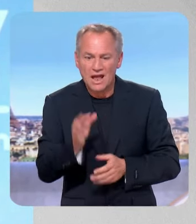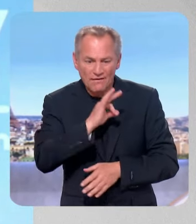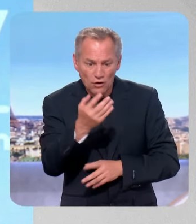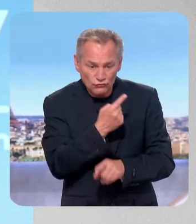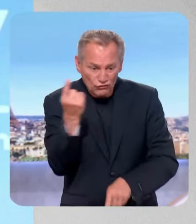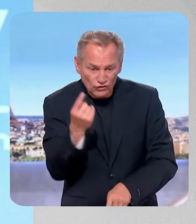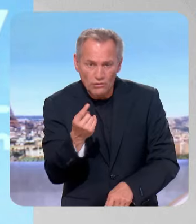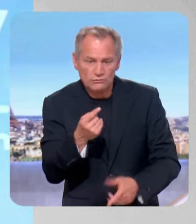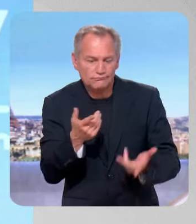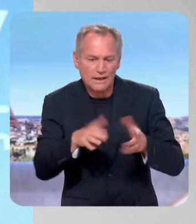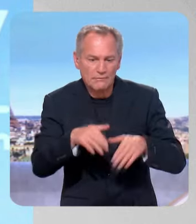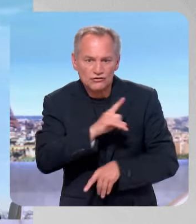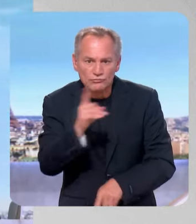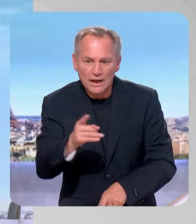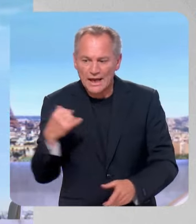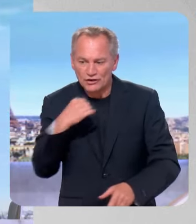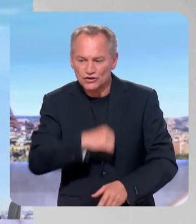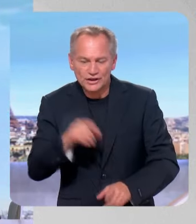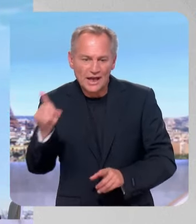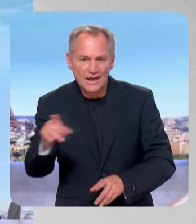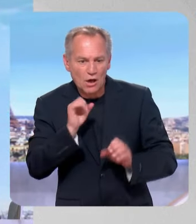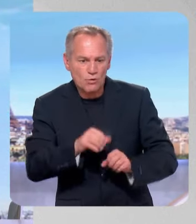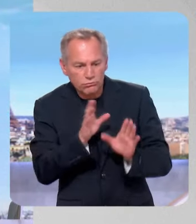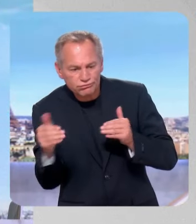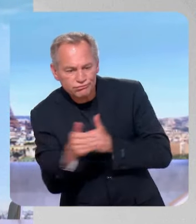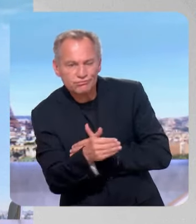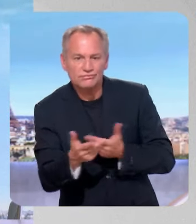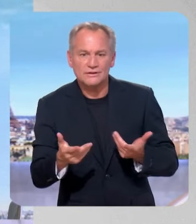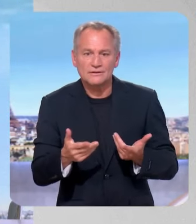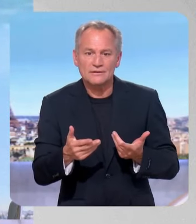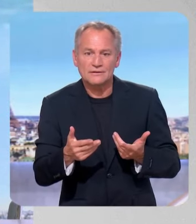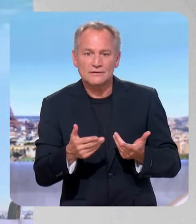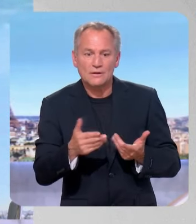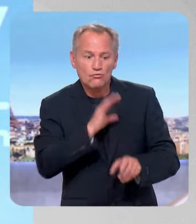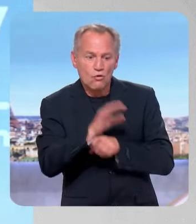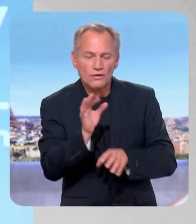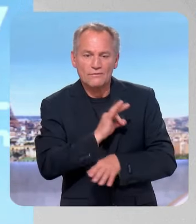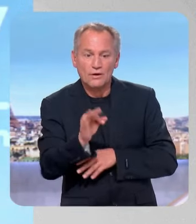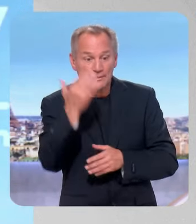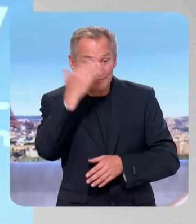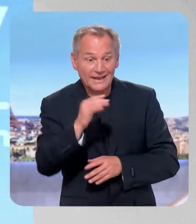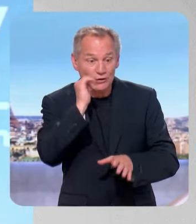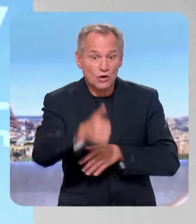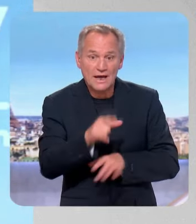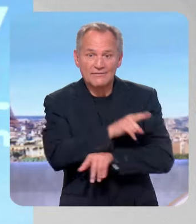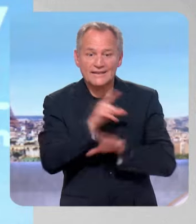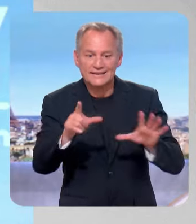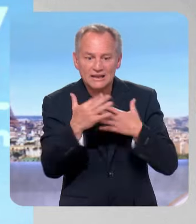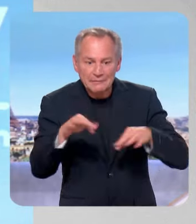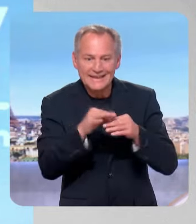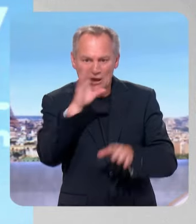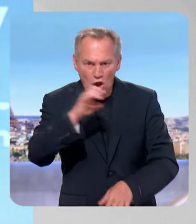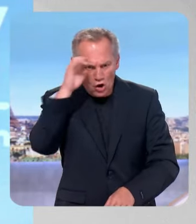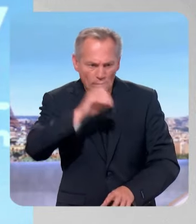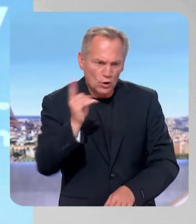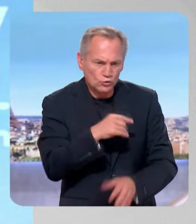prend cette décision, qu'est-ce qui se passe ? La Chine peut riposter contre la France. Alors que si demain, les 27 États de l'Union européenne disent on